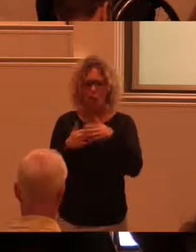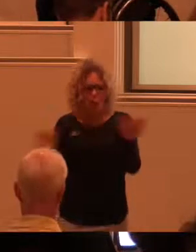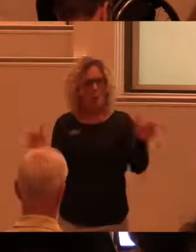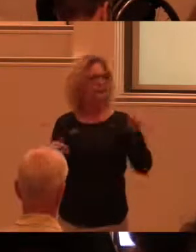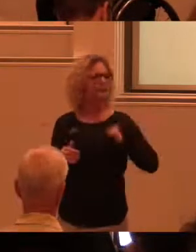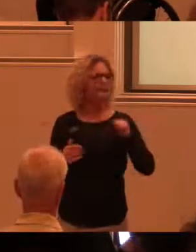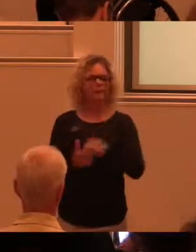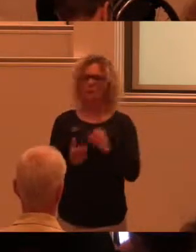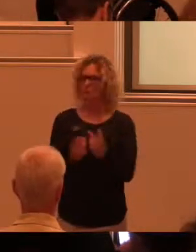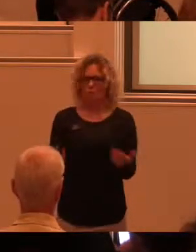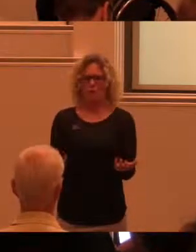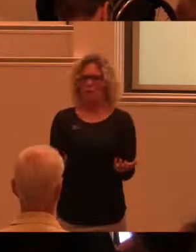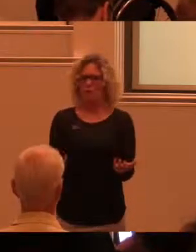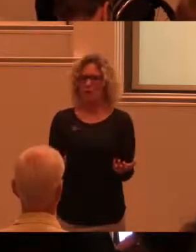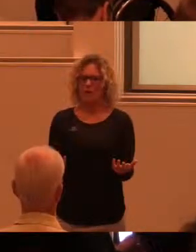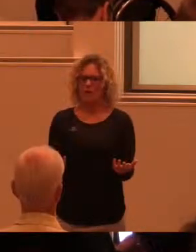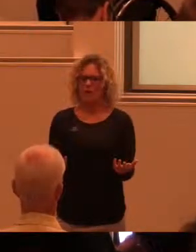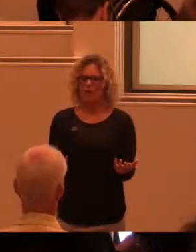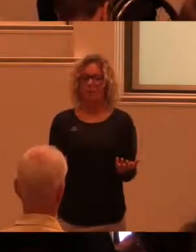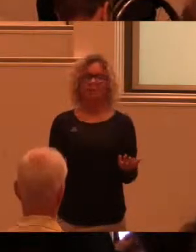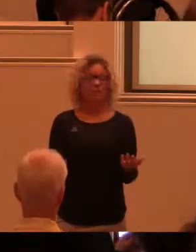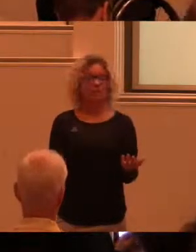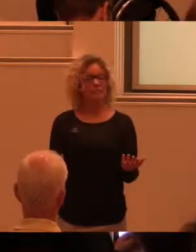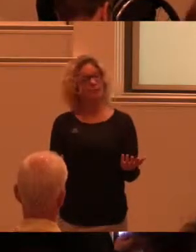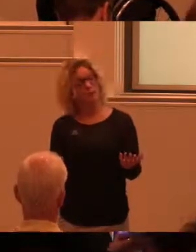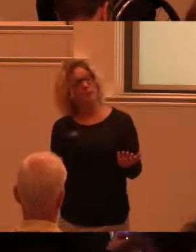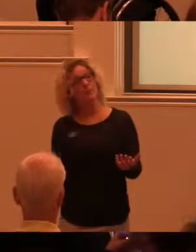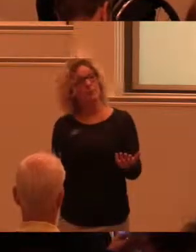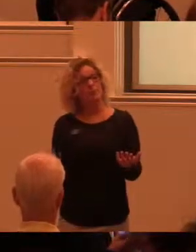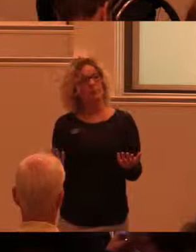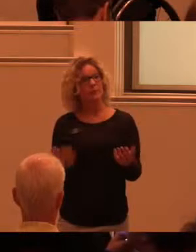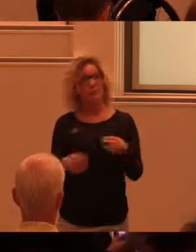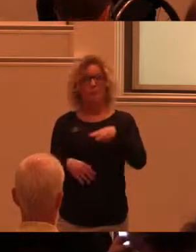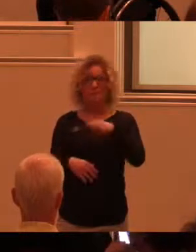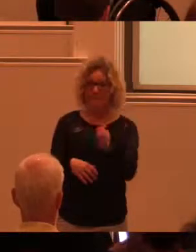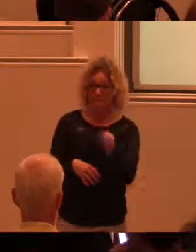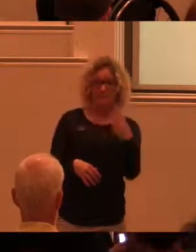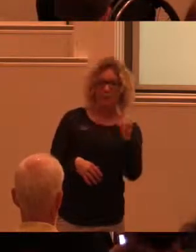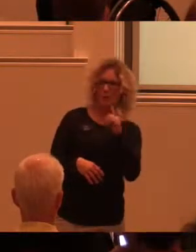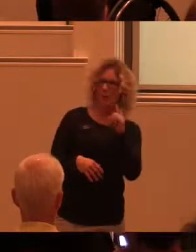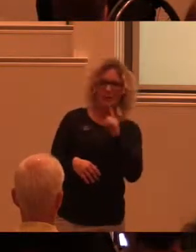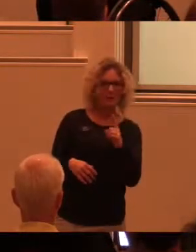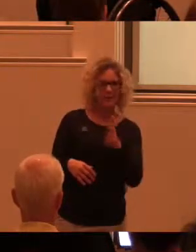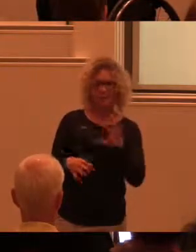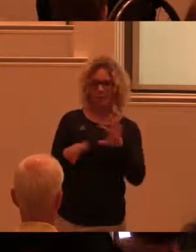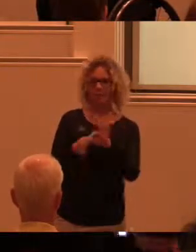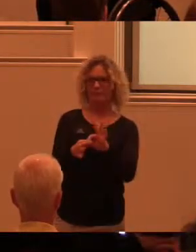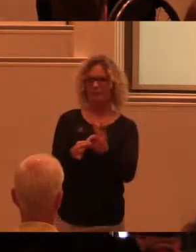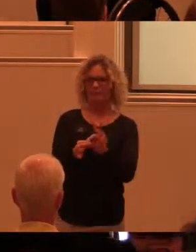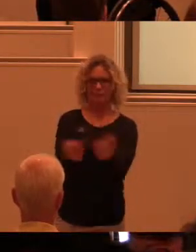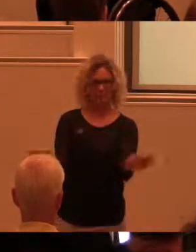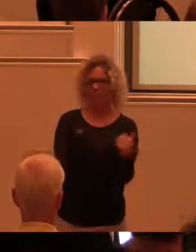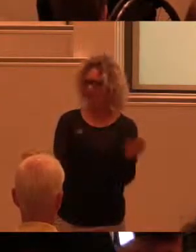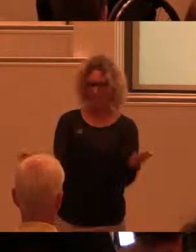tillgängligt samhälle? För som vi ser det så är det me och we står hela tiden i relation till varandra. Det handlar om